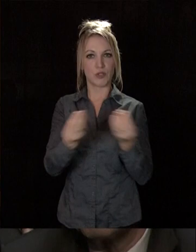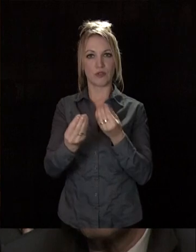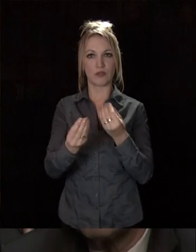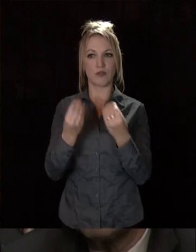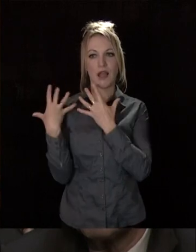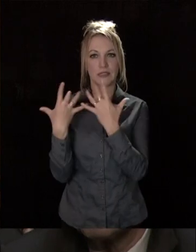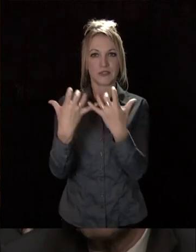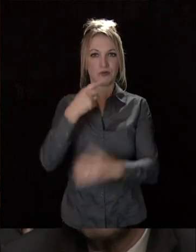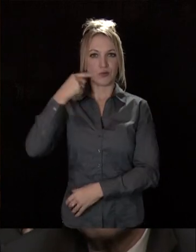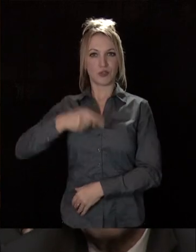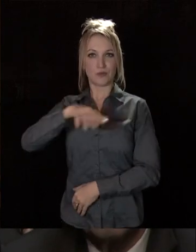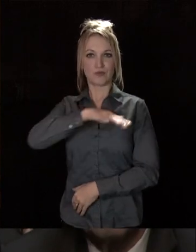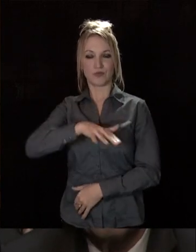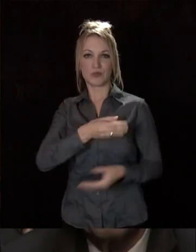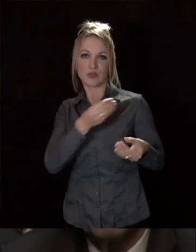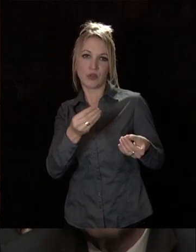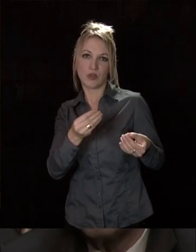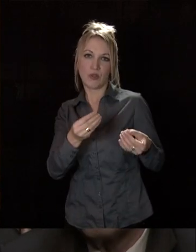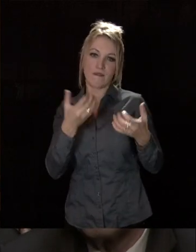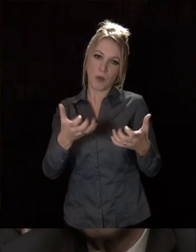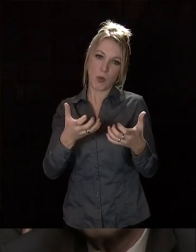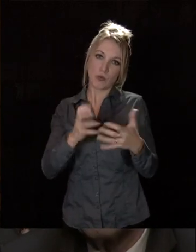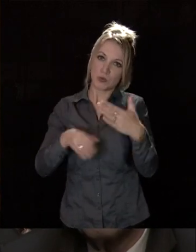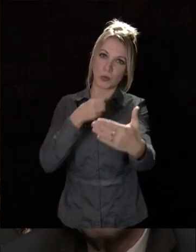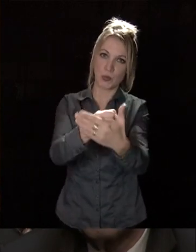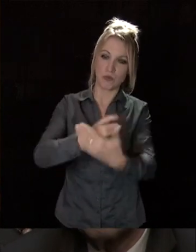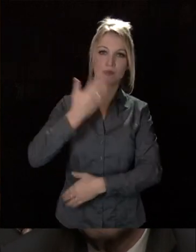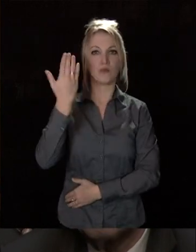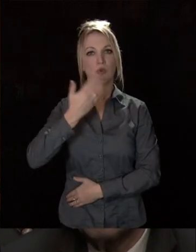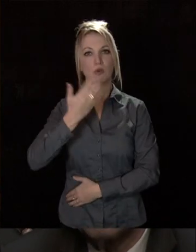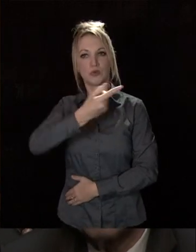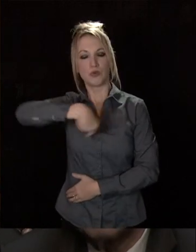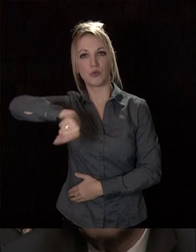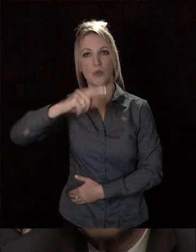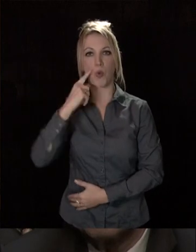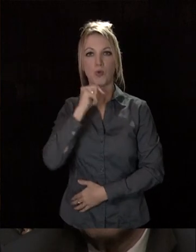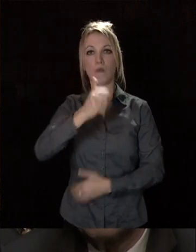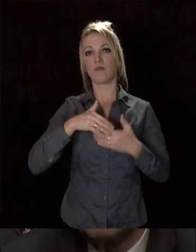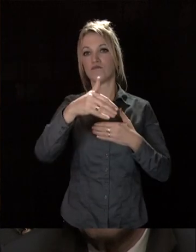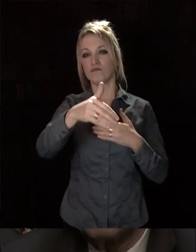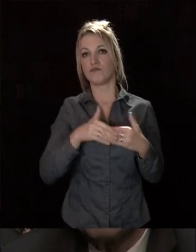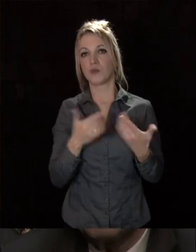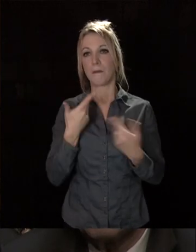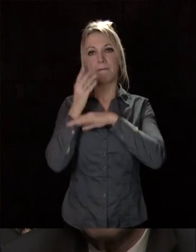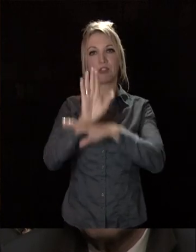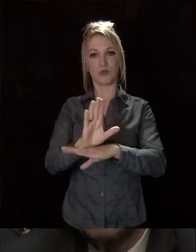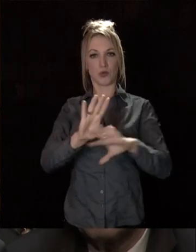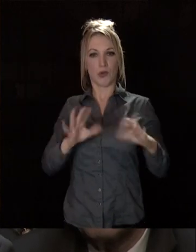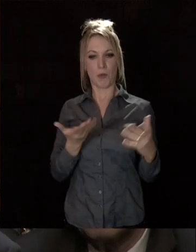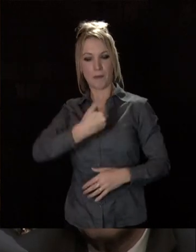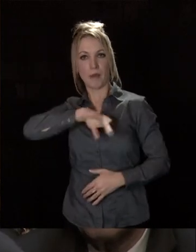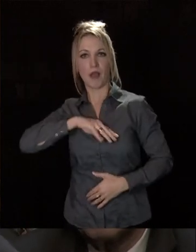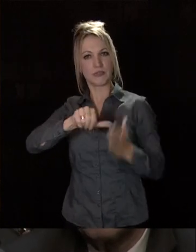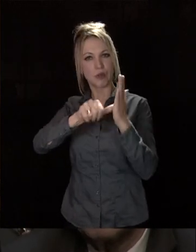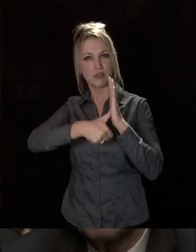'attractivité de Dijon est la carte que nous devons jouer et du besoin que nous avons pour demain de présenter, à travers une